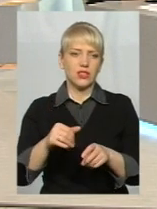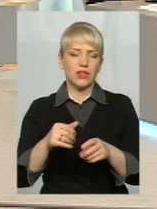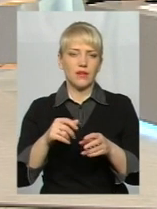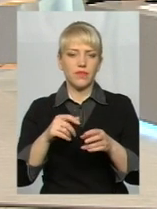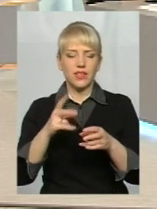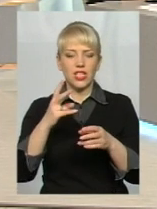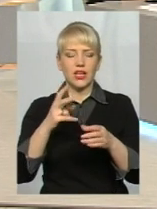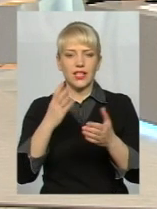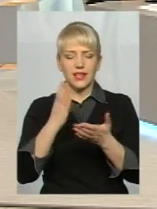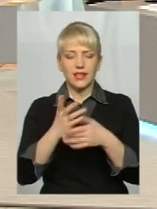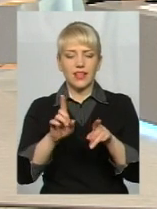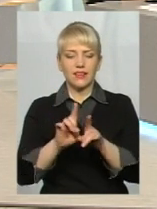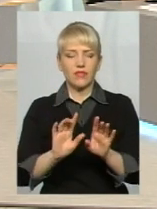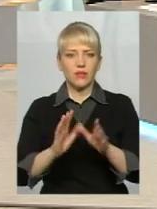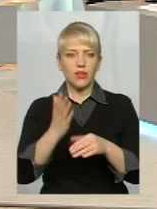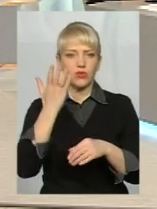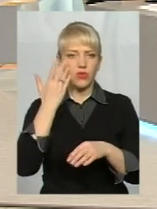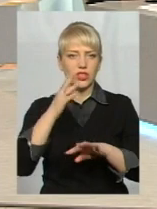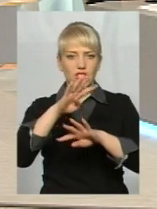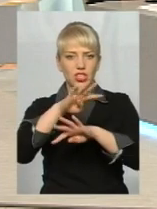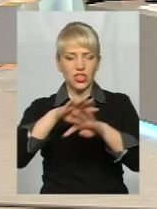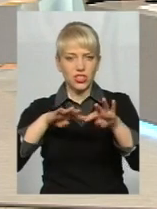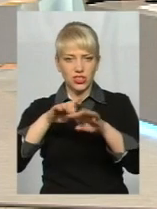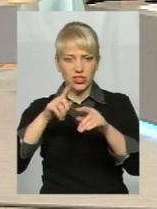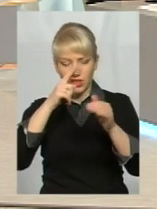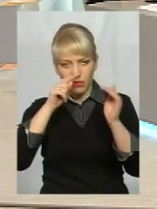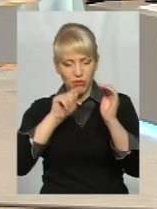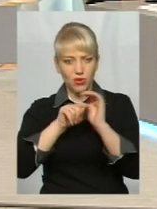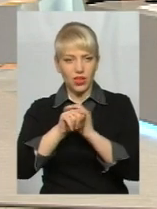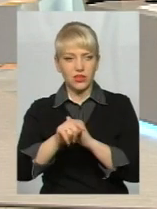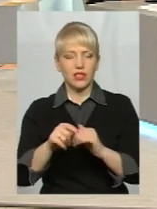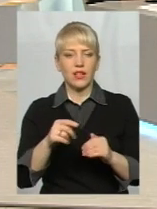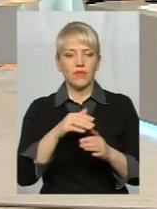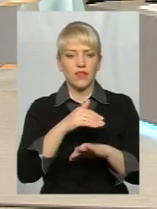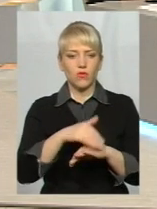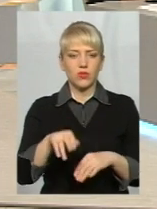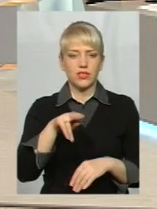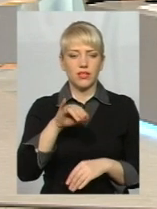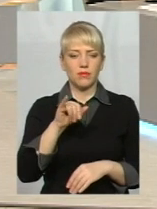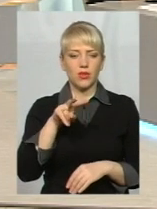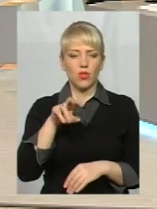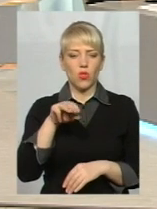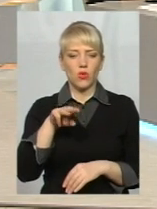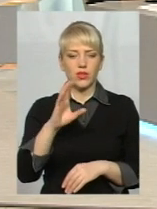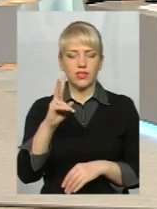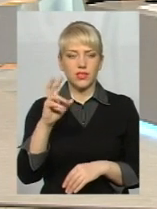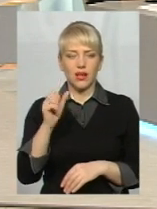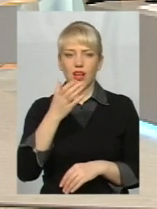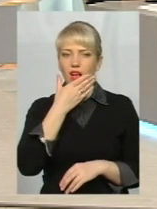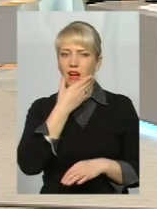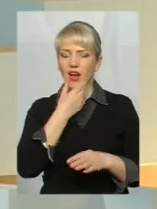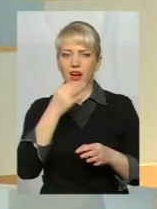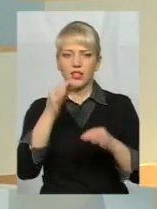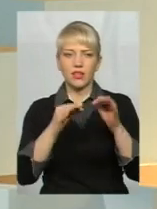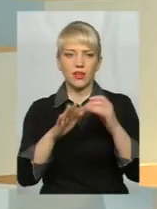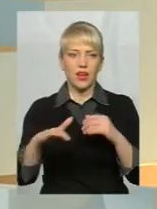Ось ми були на вулиці Пілоцькій, там взагалі дуже цікаво, дуже гарний краєвид, і я вам хочу сказати, що